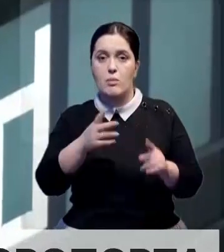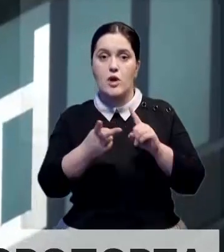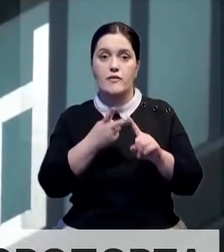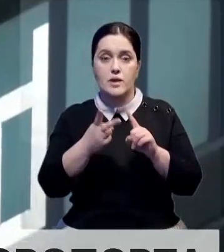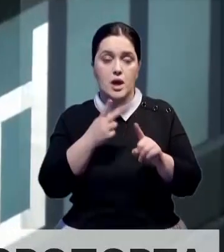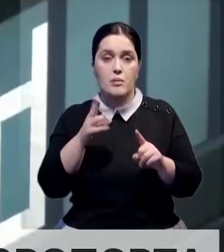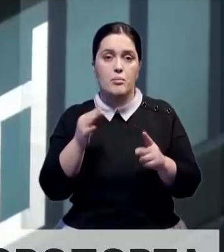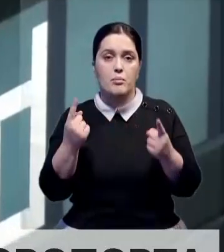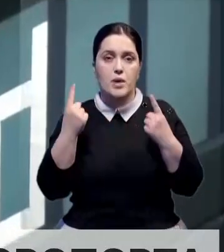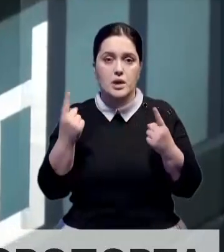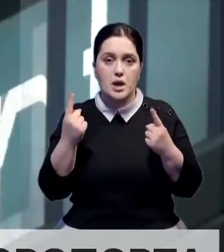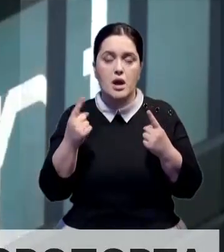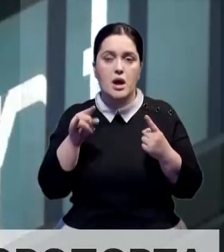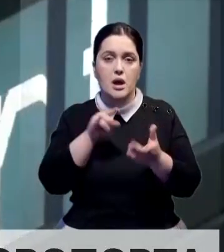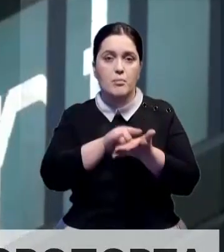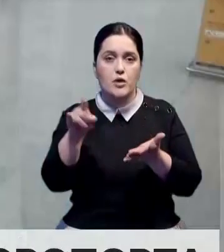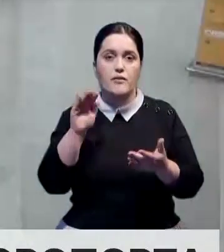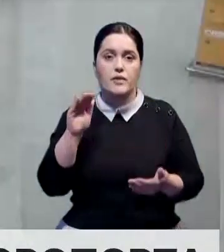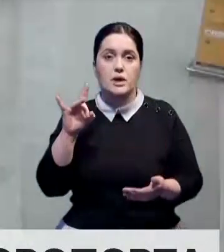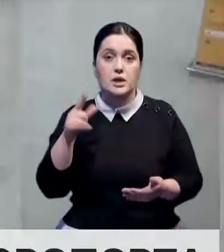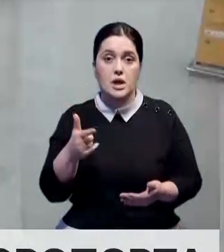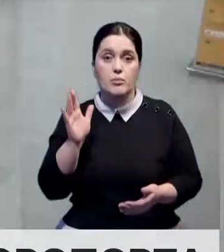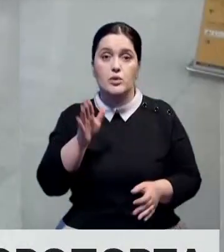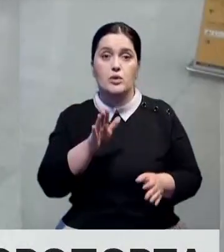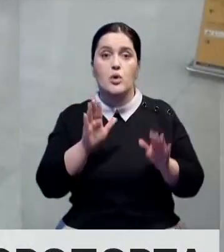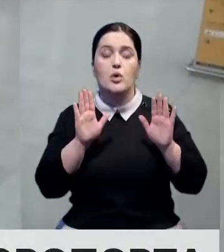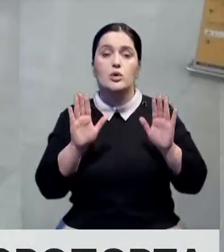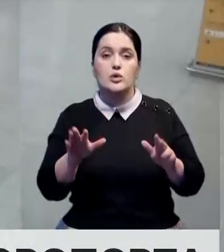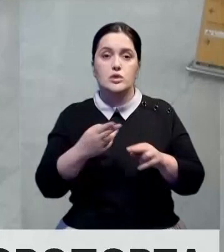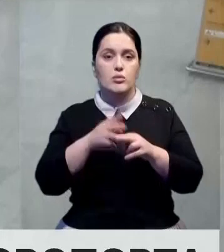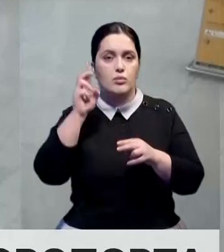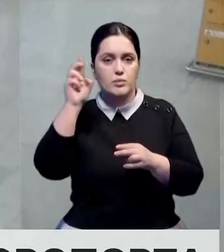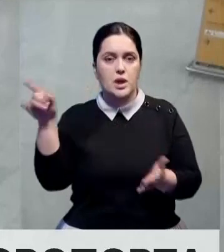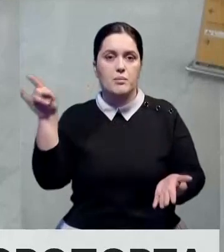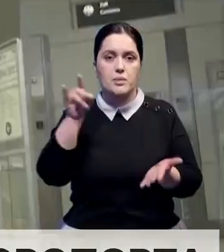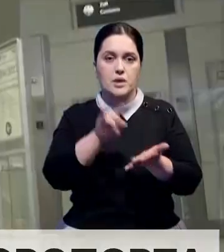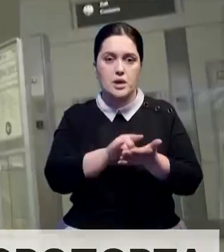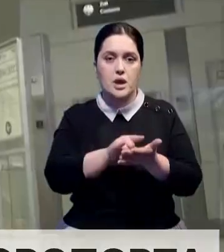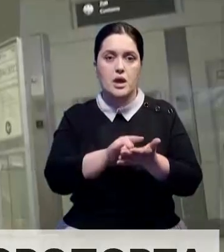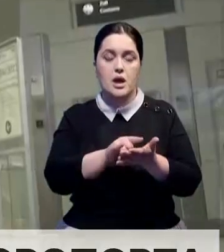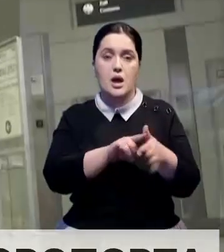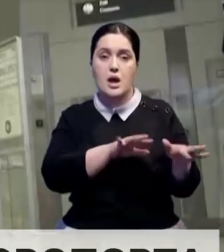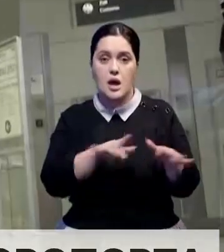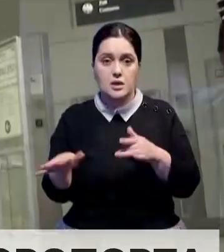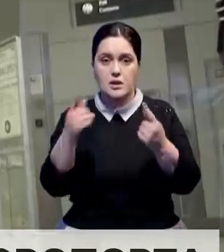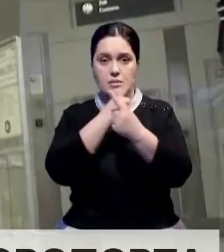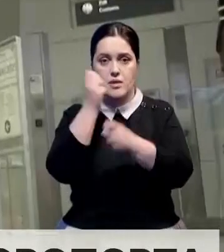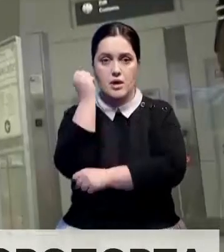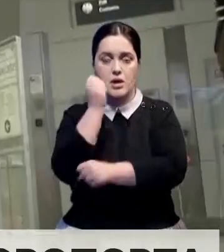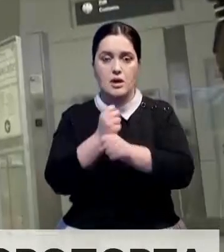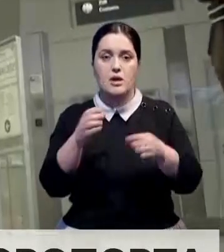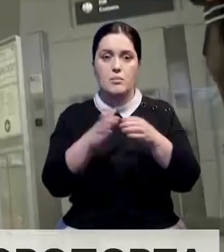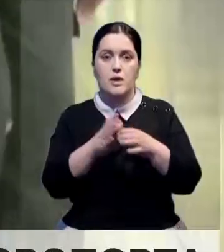воспользоваться вторым по величине аэропортом ФРГ. Будут выполняться лишь гуманитарные перелеты. Масштабные акции